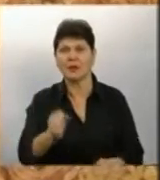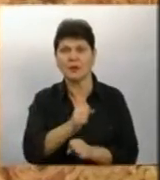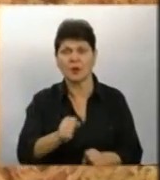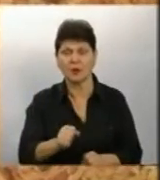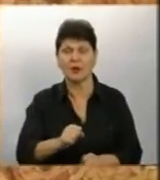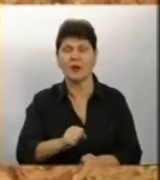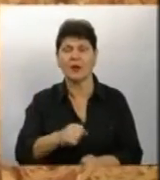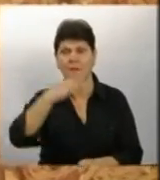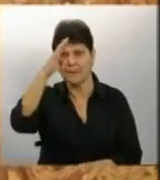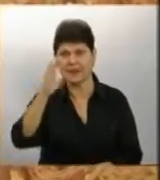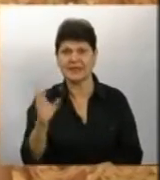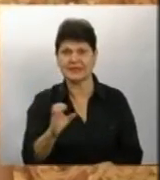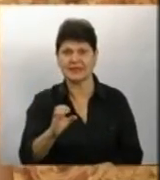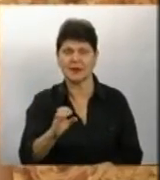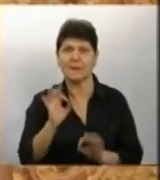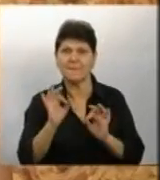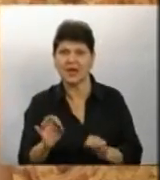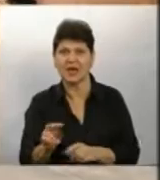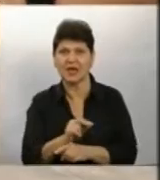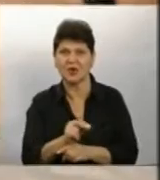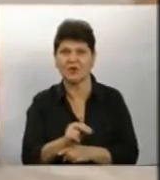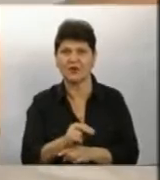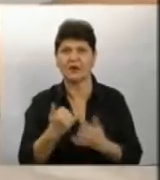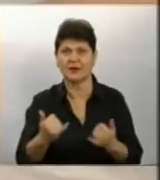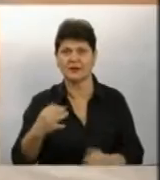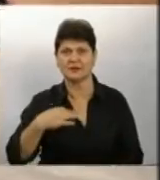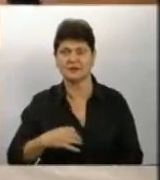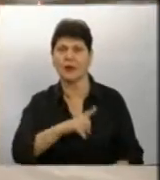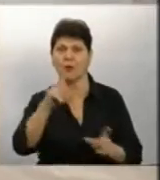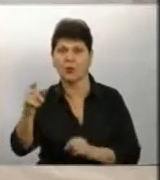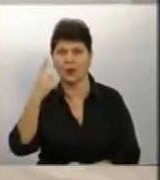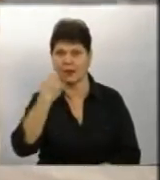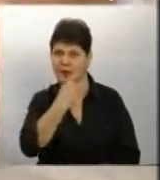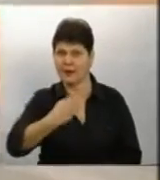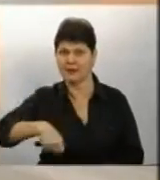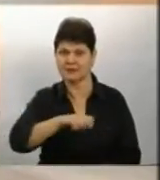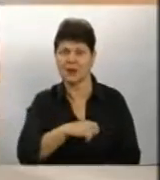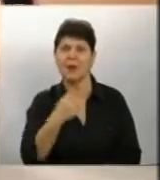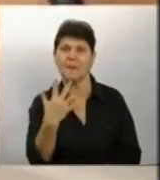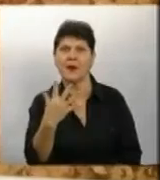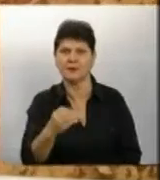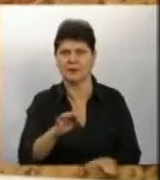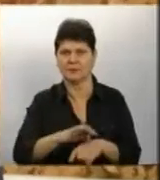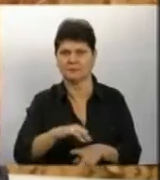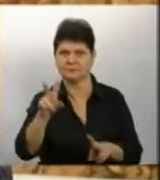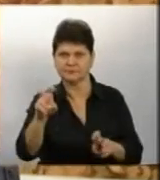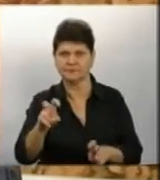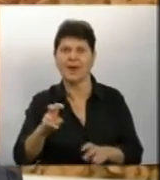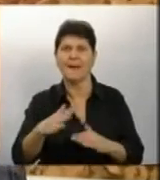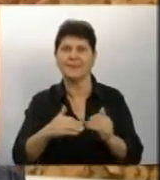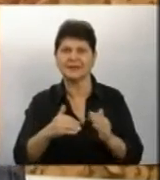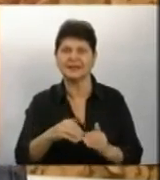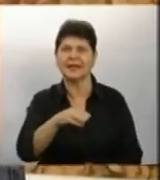відтак, каже батько Сергій, підібрати правильне лікування для сина Поїхали до Іспанії, там за п'ять днів поставили діагноз – пастичний